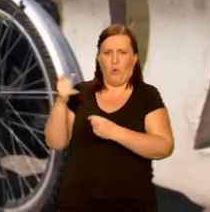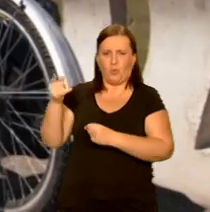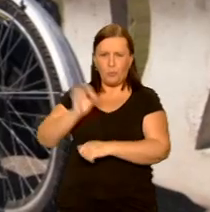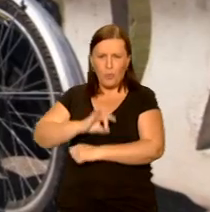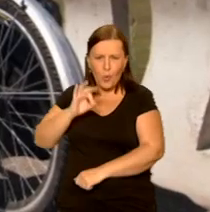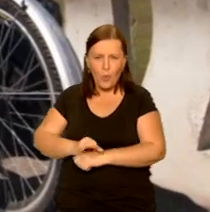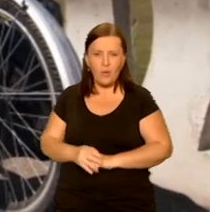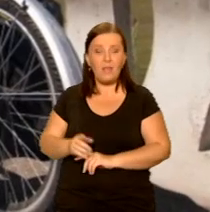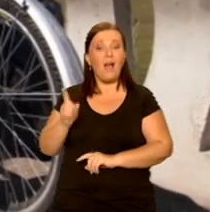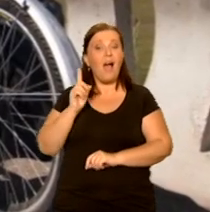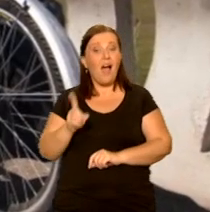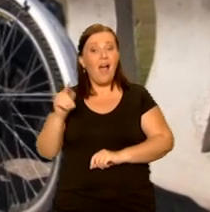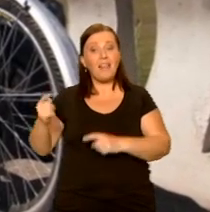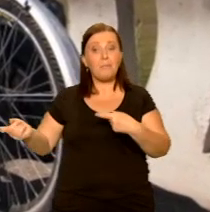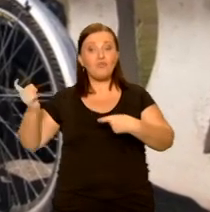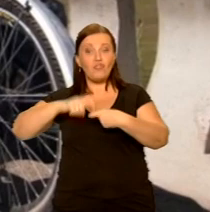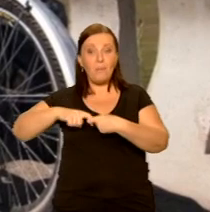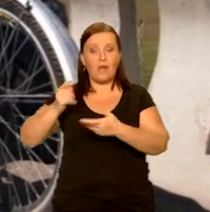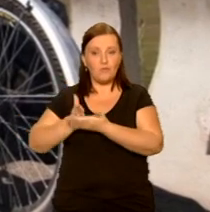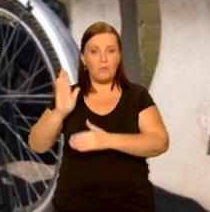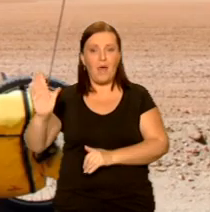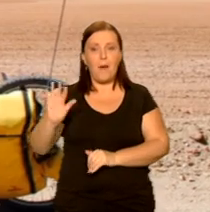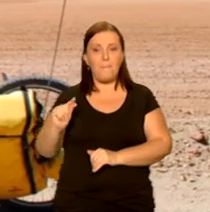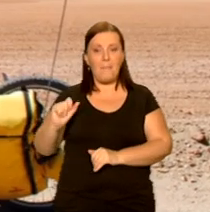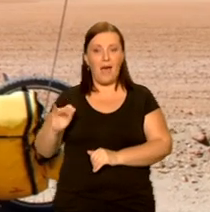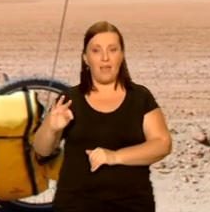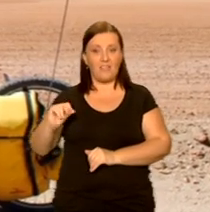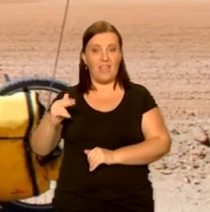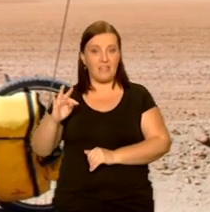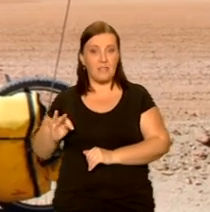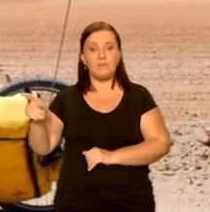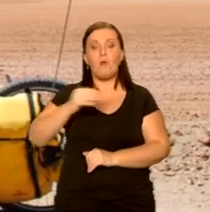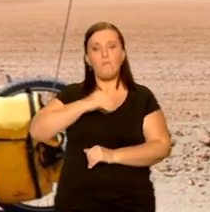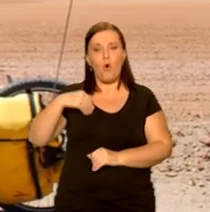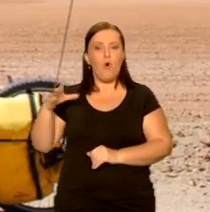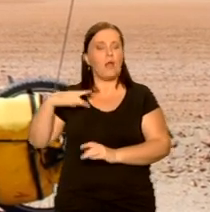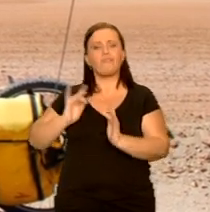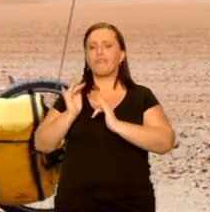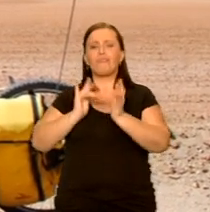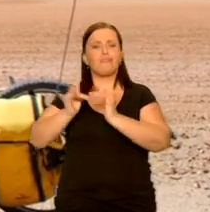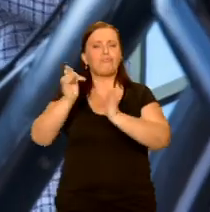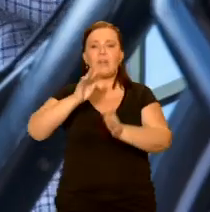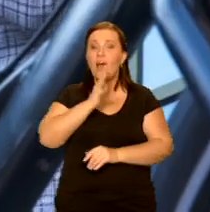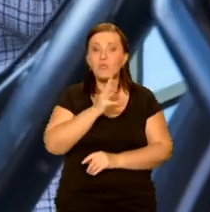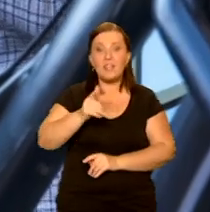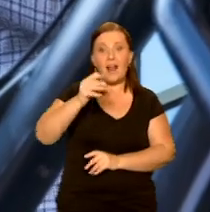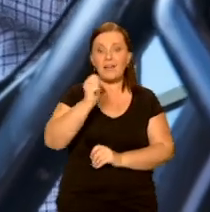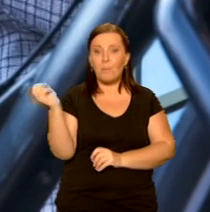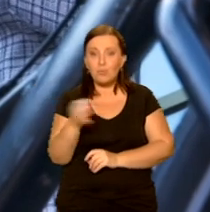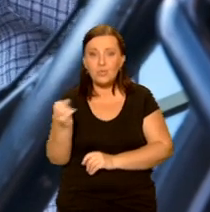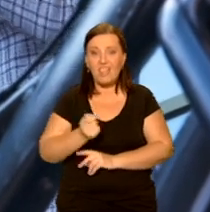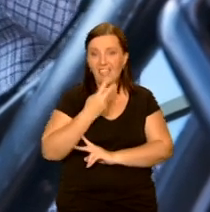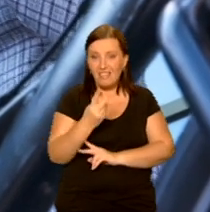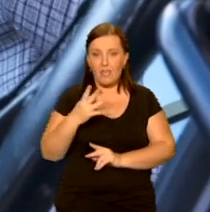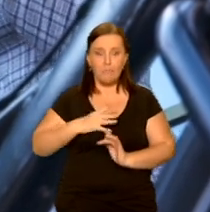Tymczasem przyczepka ma już swój patent. Polak przemierzył z nią dwie pustynie australijskie, a dzięki pomocy funduszy